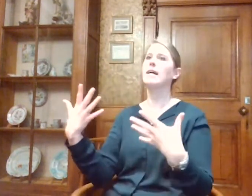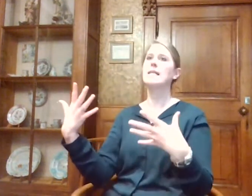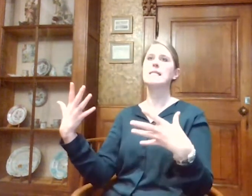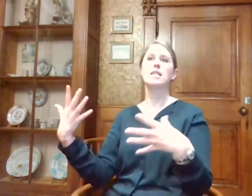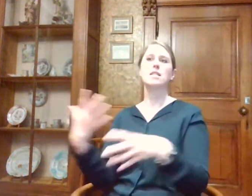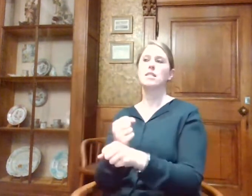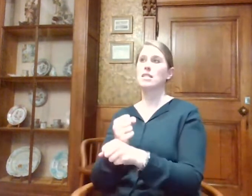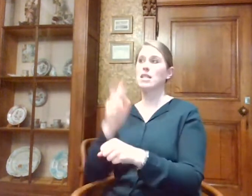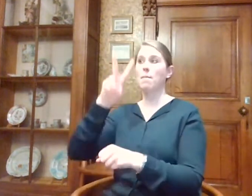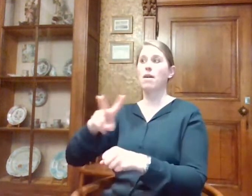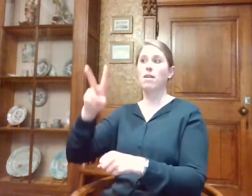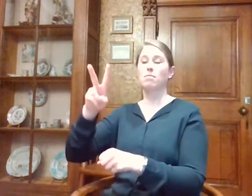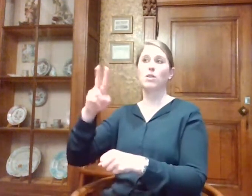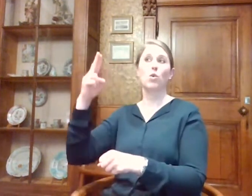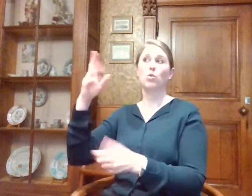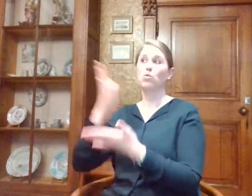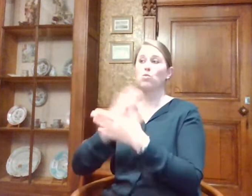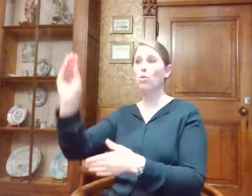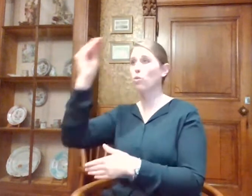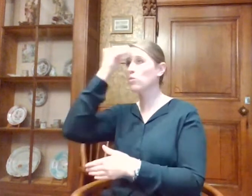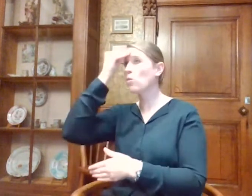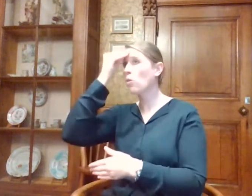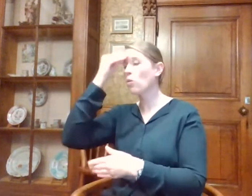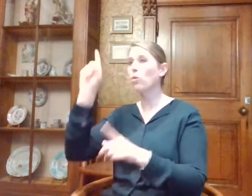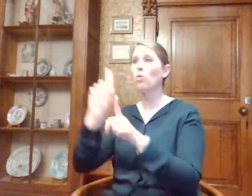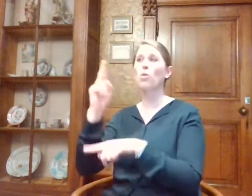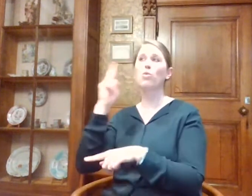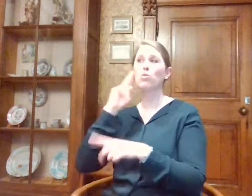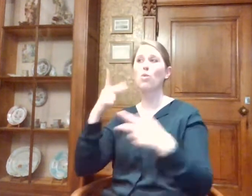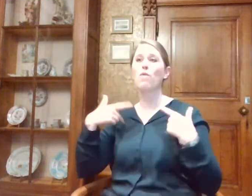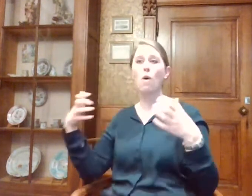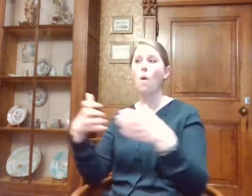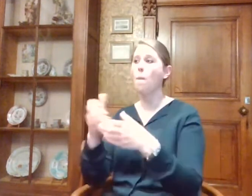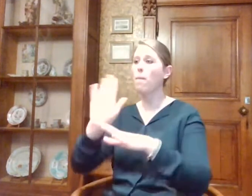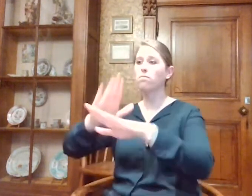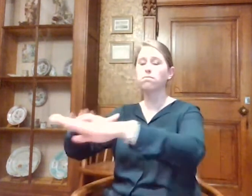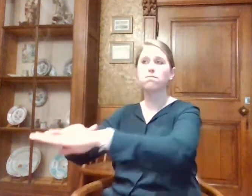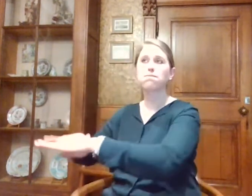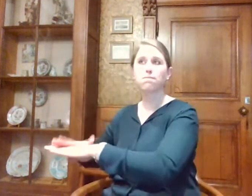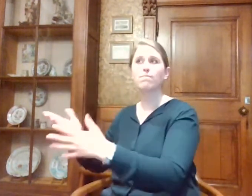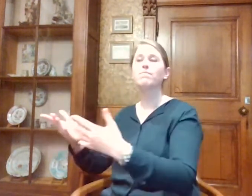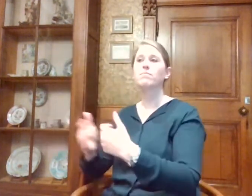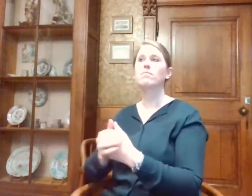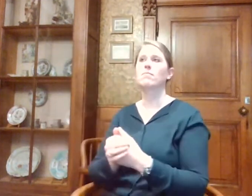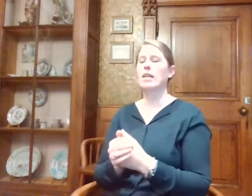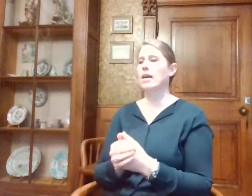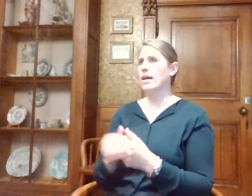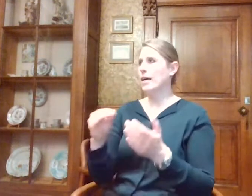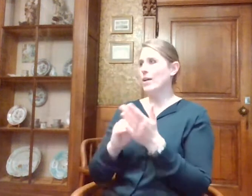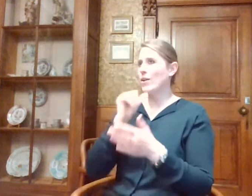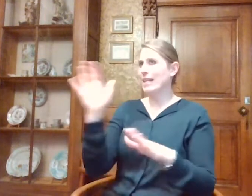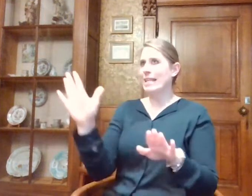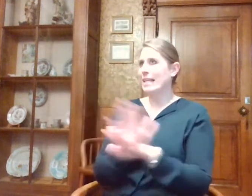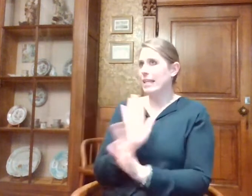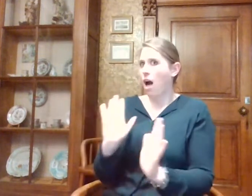VGT-tolkenscholen, de Dove Clubs aanschrijven. We hebben dat eigenlijk nog niet kunnen doen,